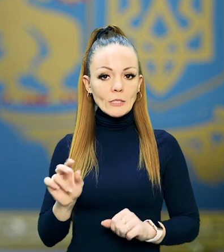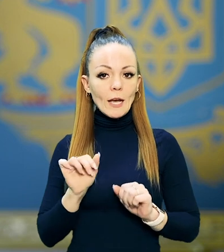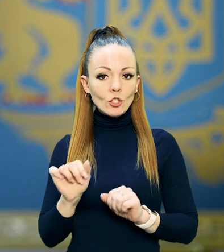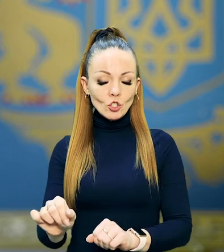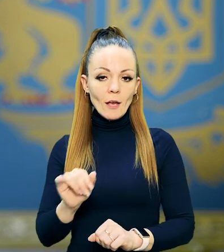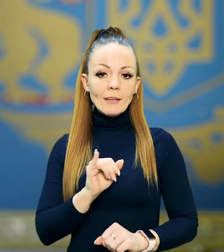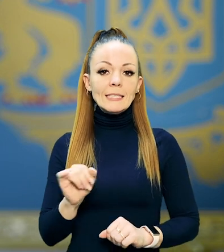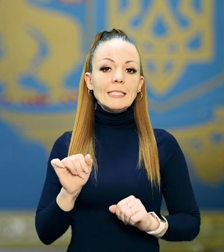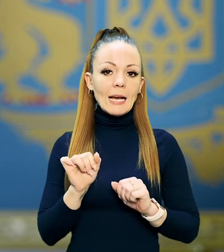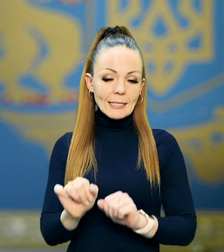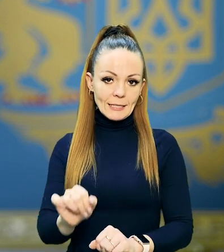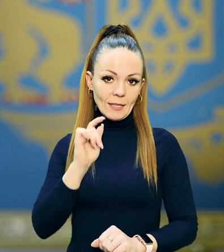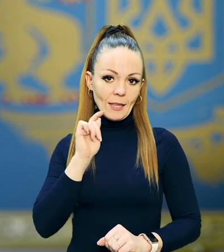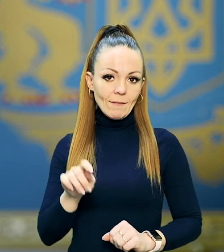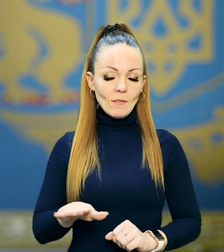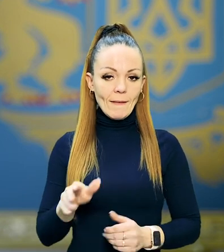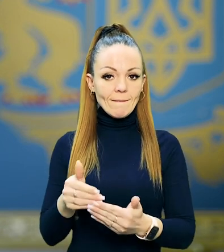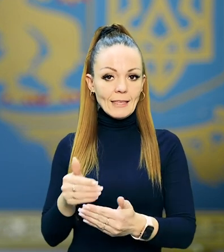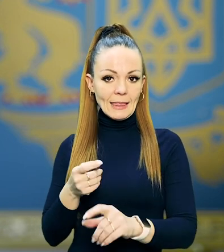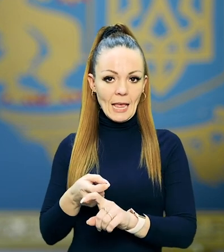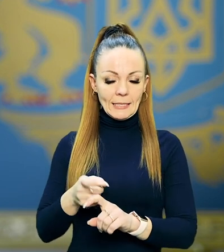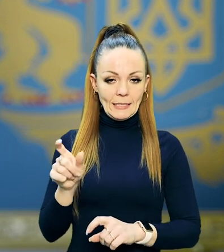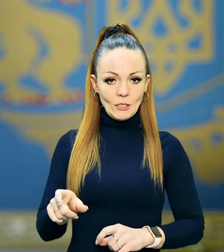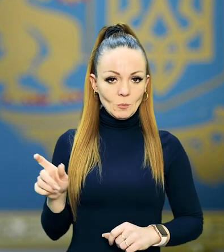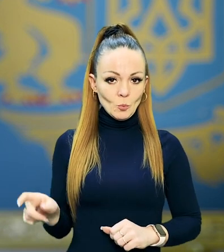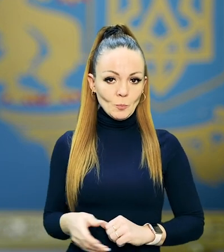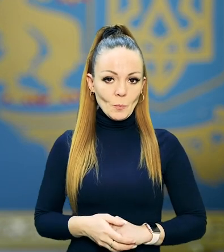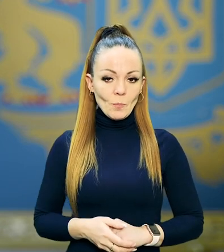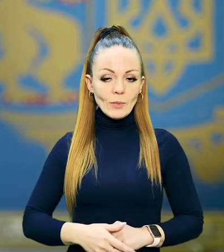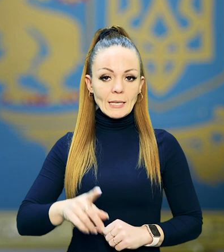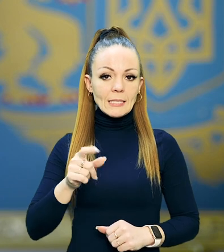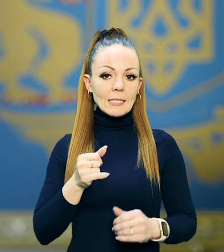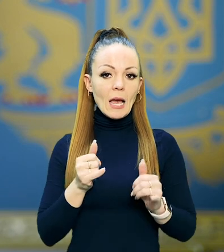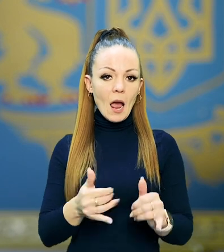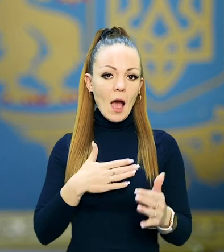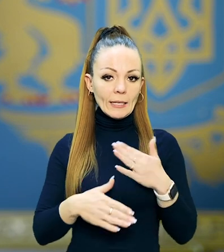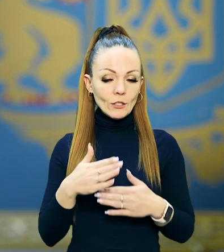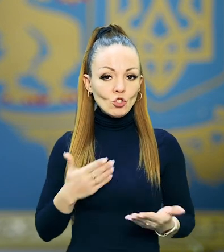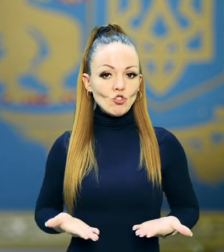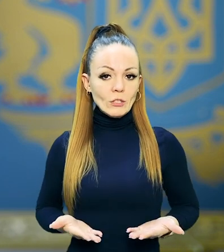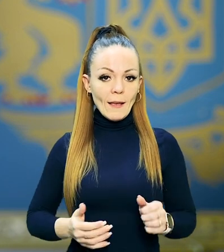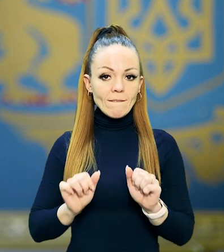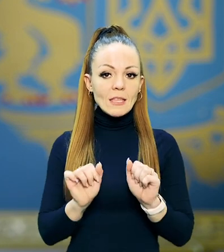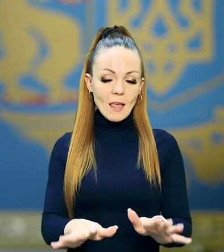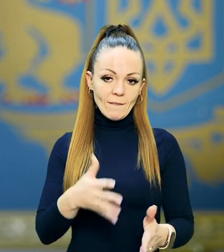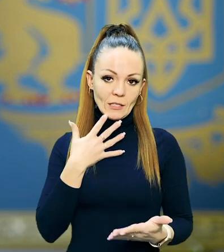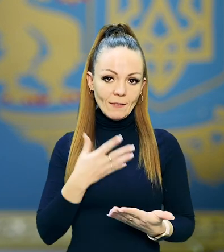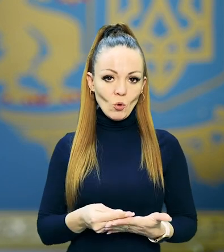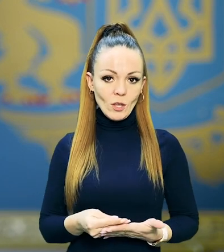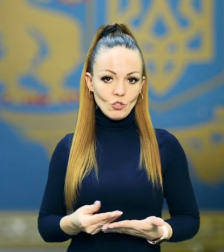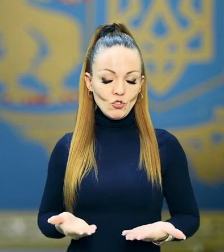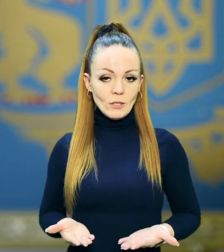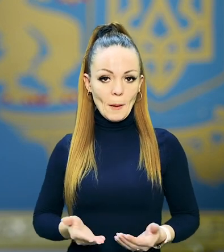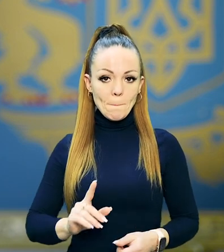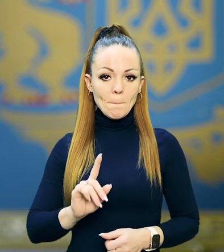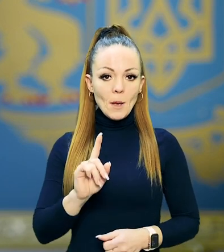захищав і захистив її від нацизму. Заради її життя віддав своє.